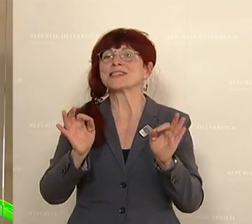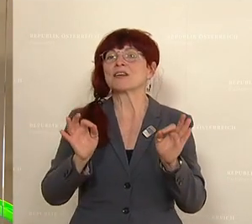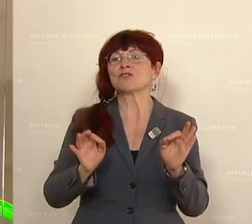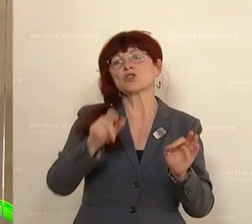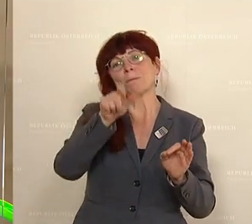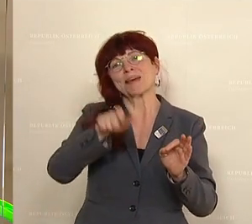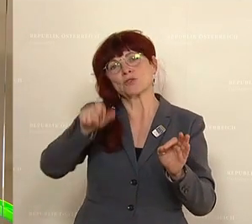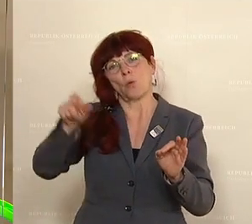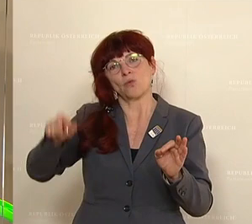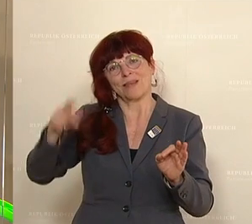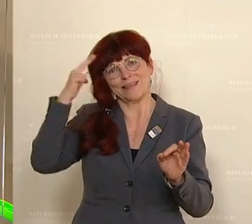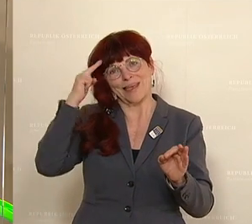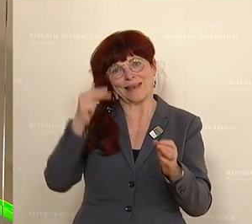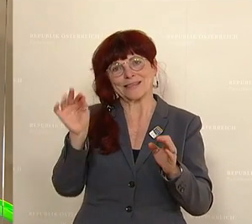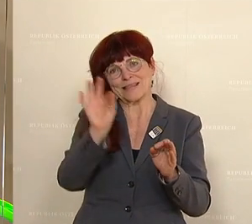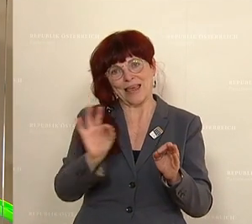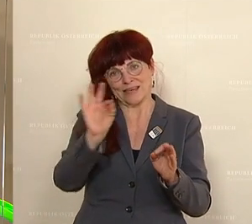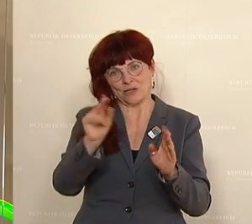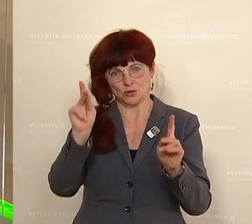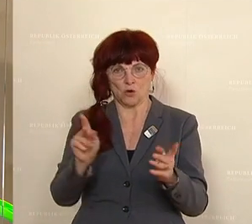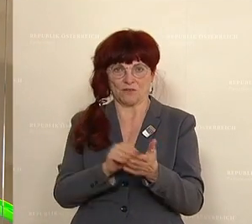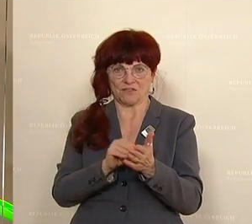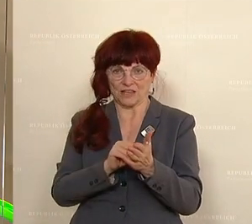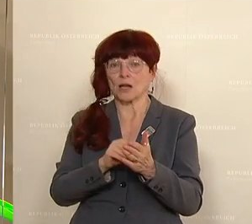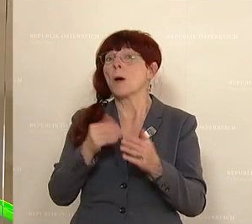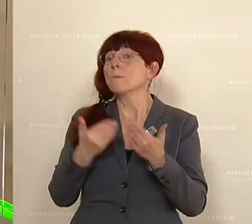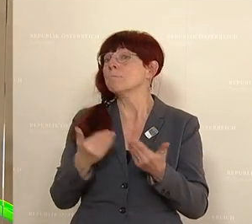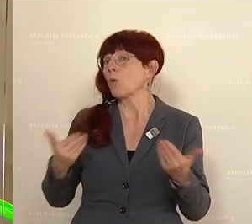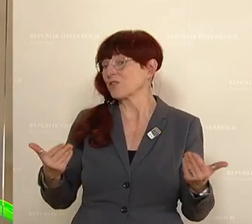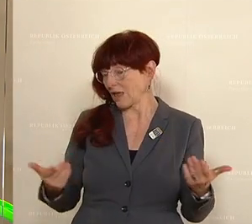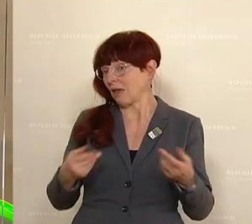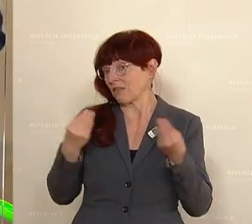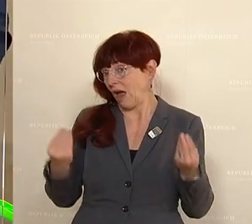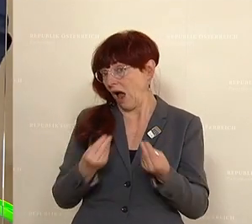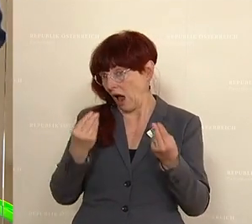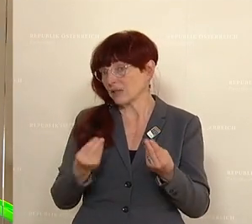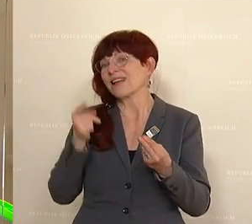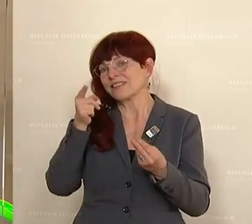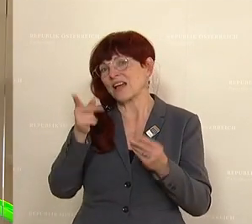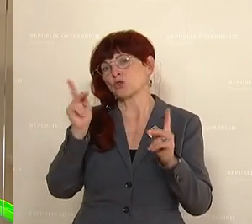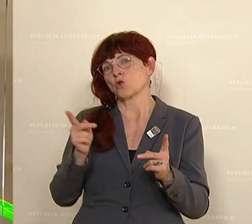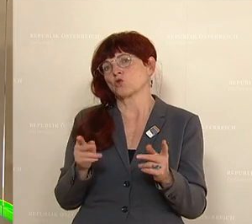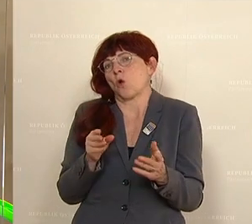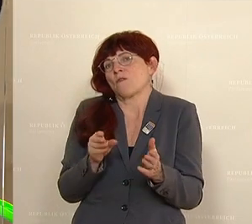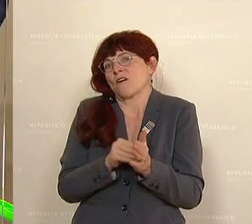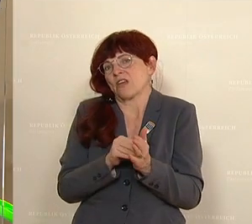moderne Art hier der Verschlüsselung und ist datenschutzrechtlich auch absolut wasserdicht verwendet wird. Diese